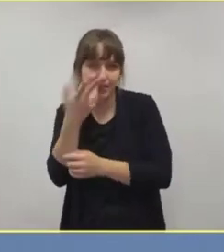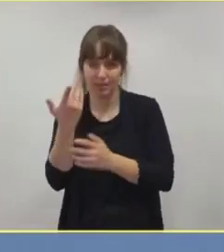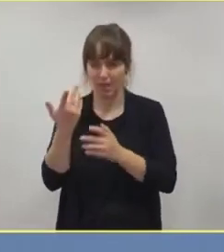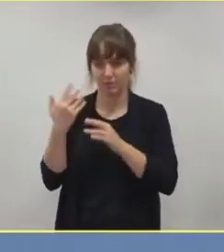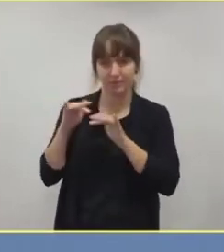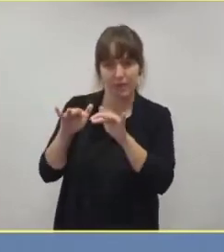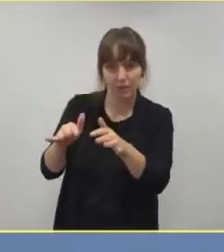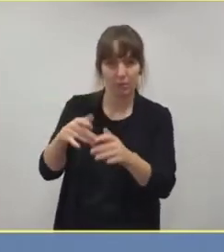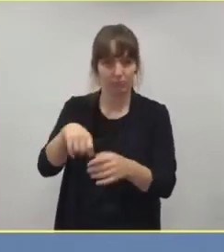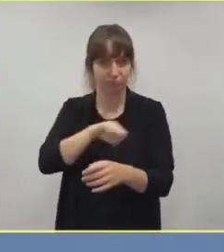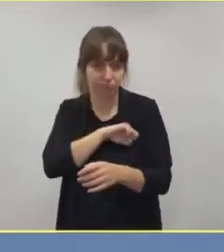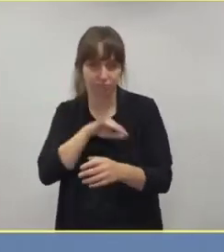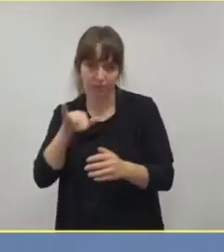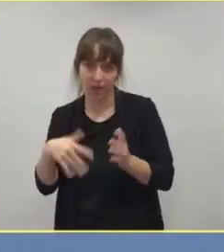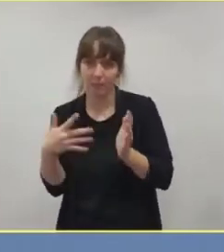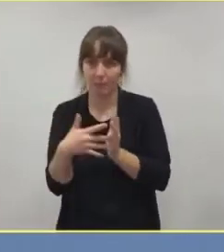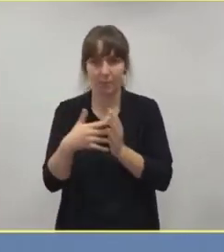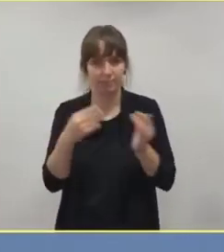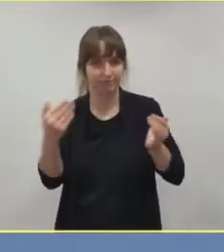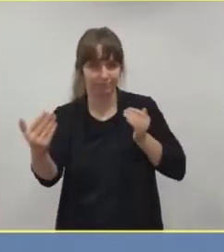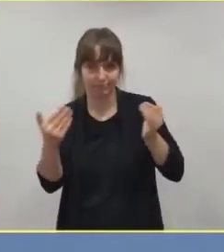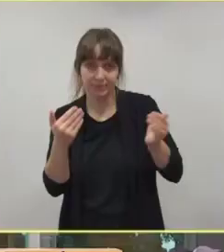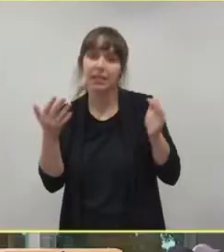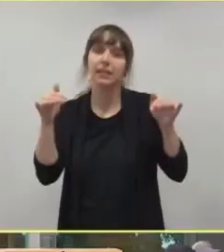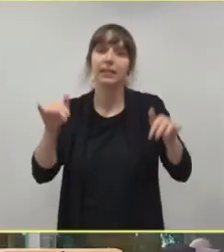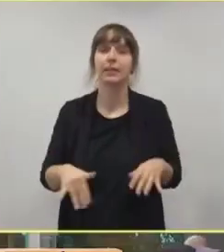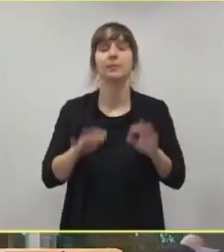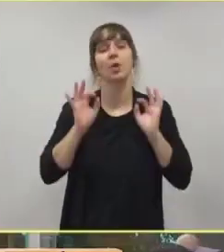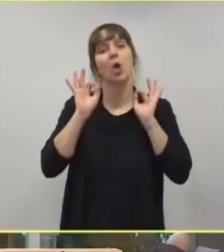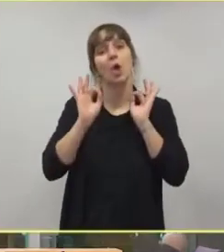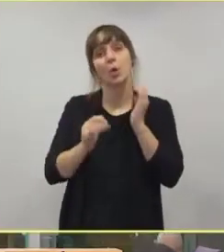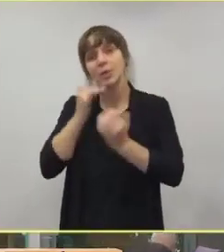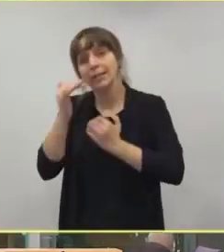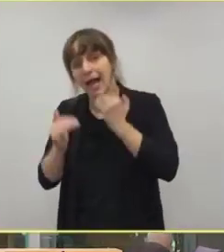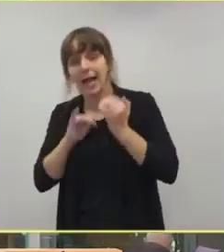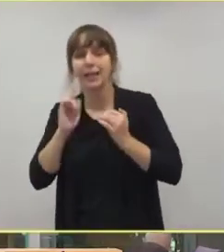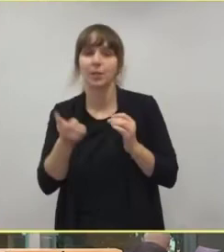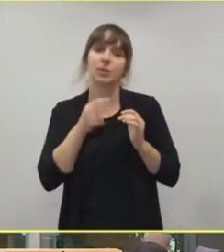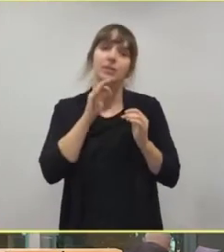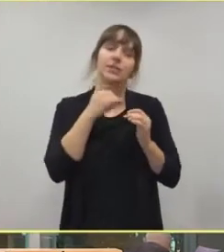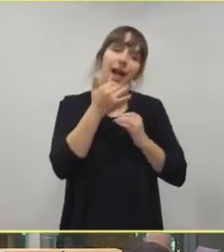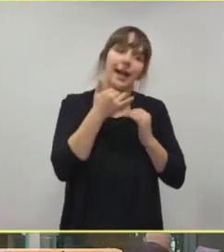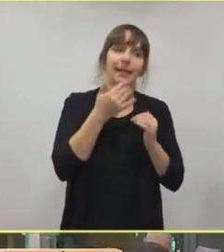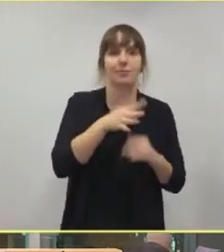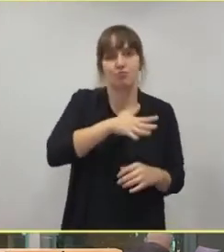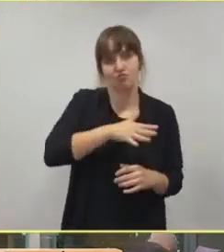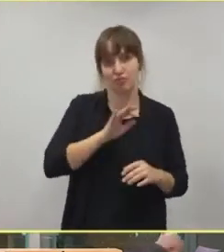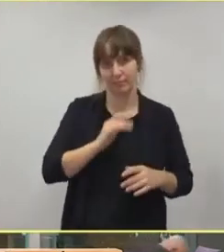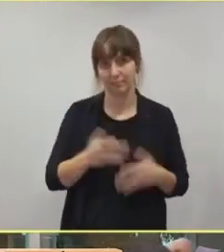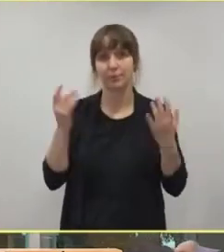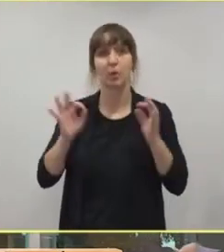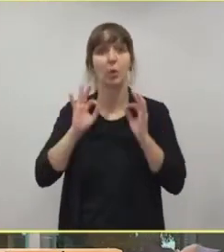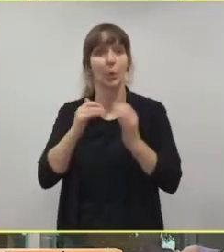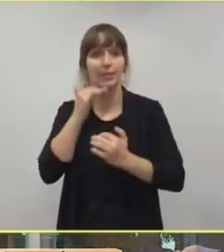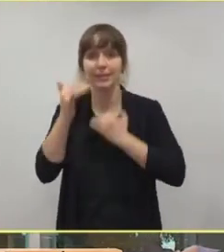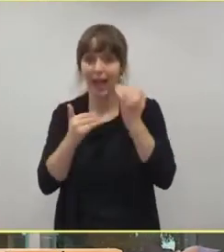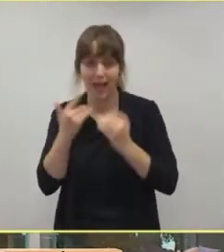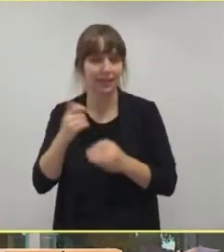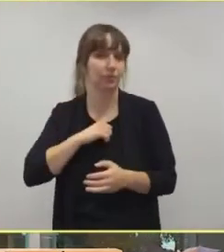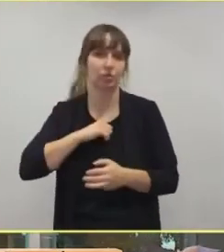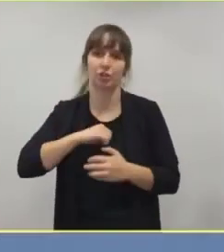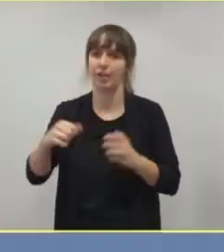Und da gibt es eine gute Nachricht und eine etwas weniger gute Nachricht. Die gute Nachricht ist, diese Schnellteste sind